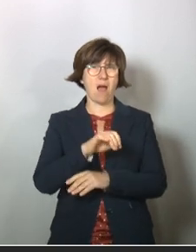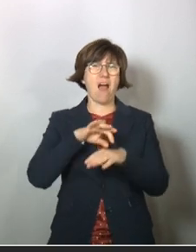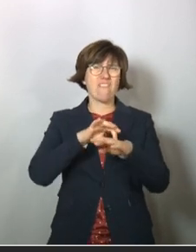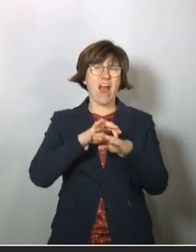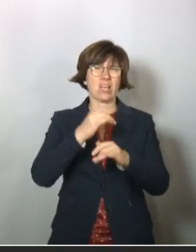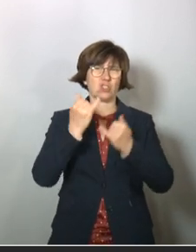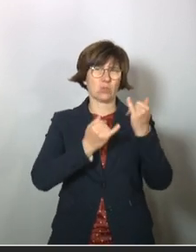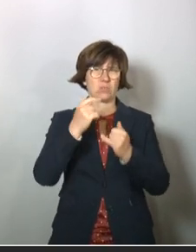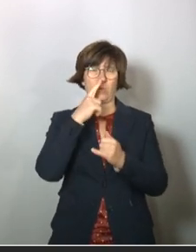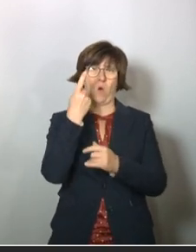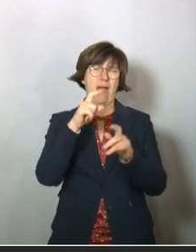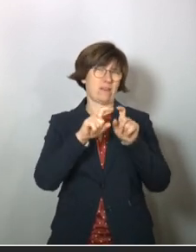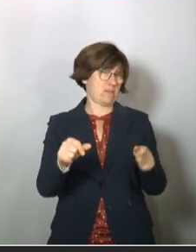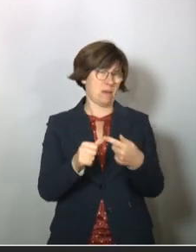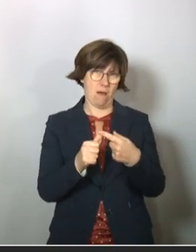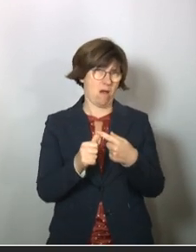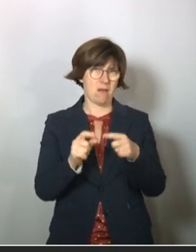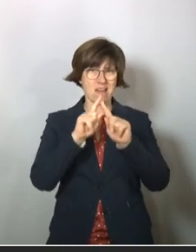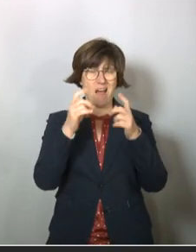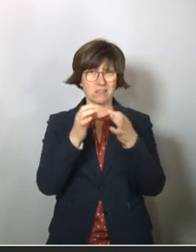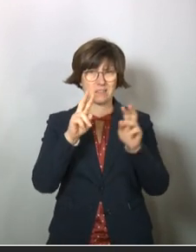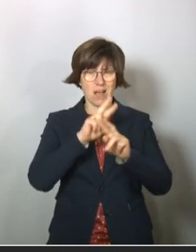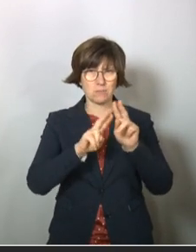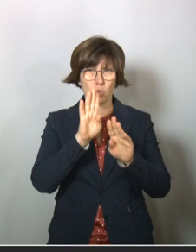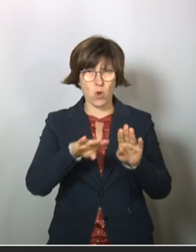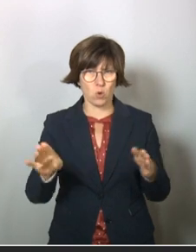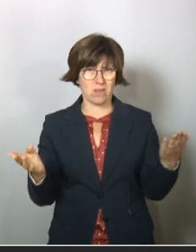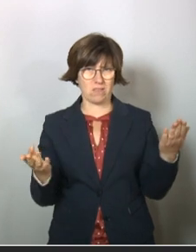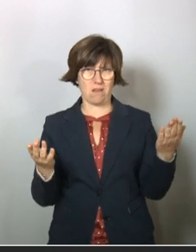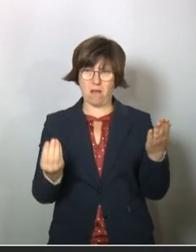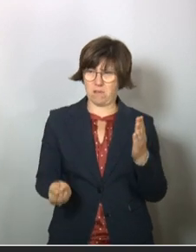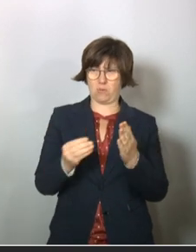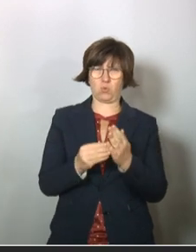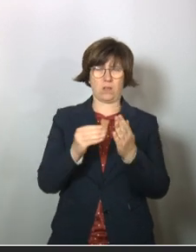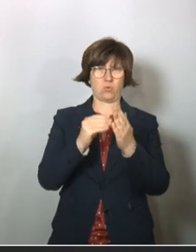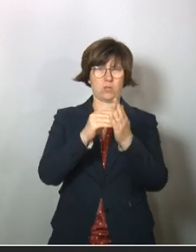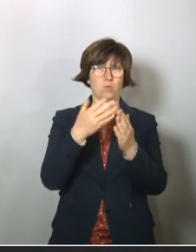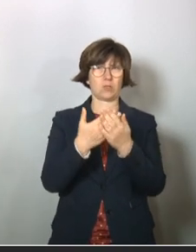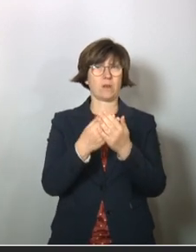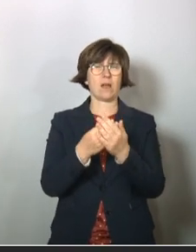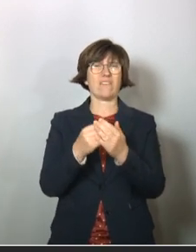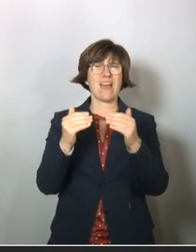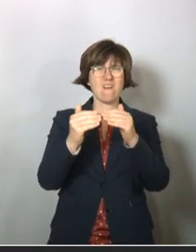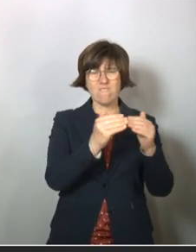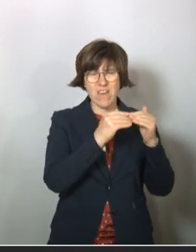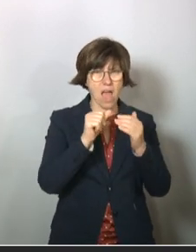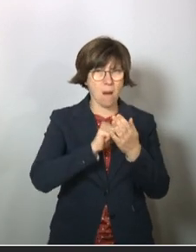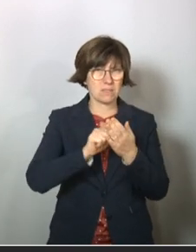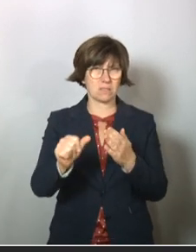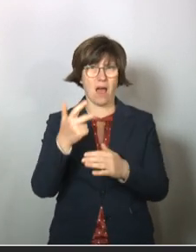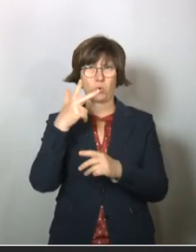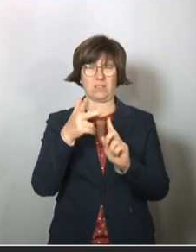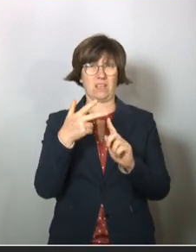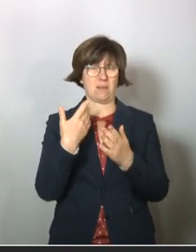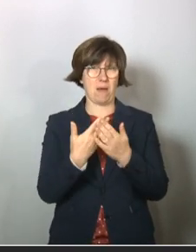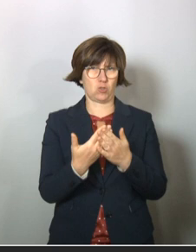ist ja nur ein Beispiel. Ganztagsbetreuung von Kindern ist ein zweites Beispiel. Faire Bezahlung ist ein drittes Beispiel.